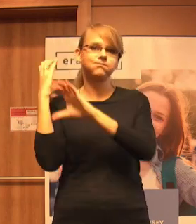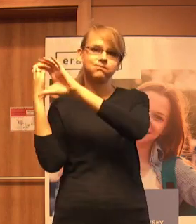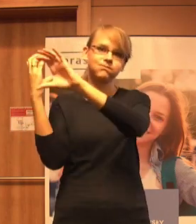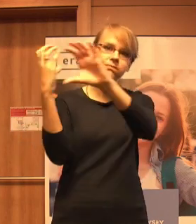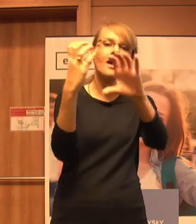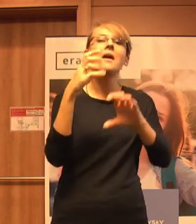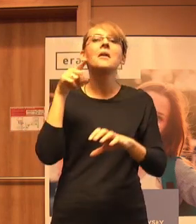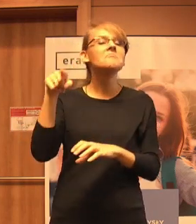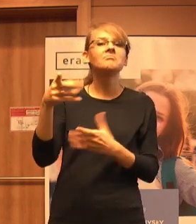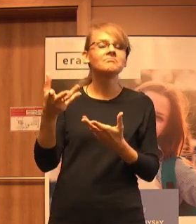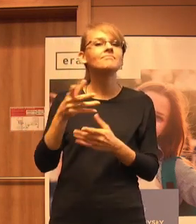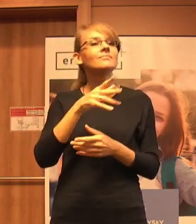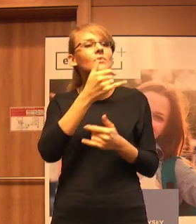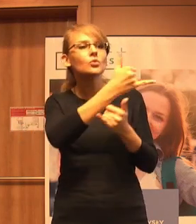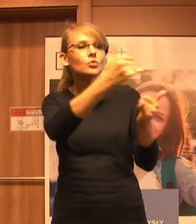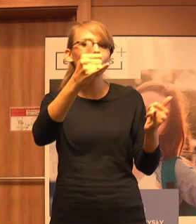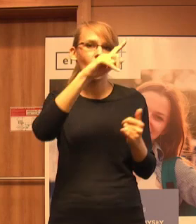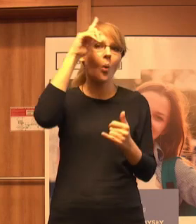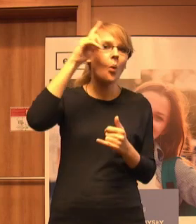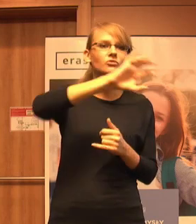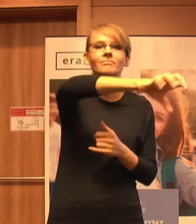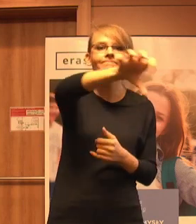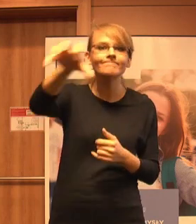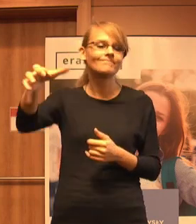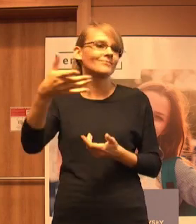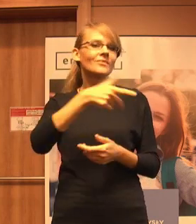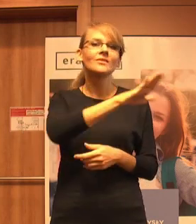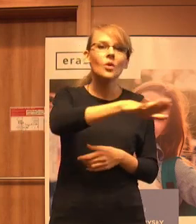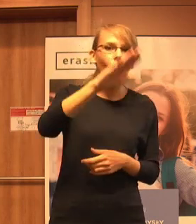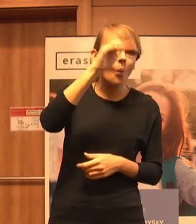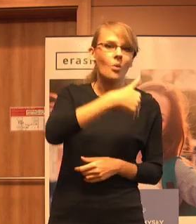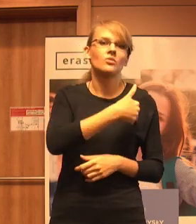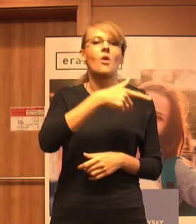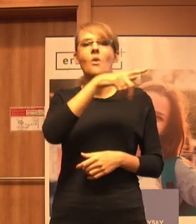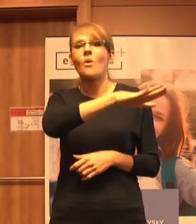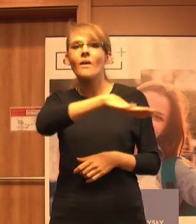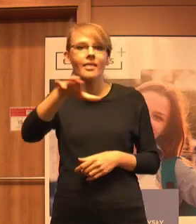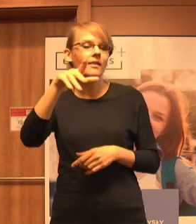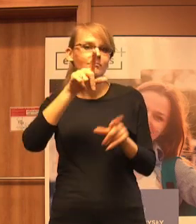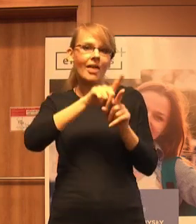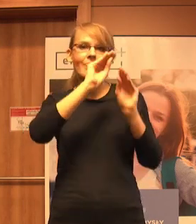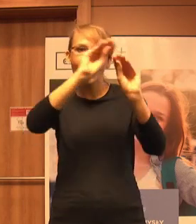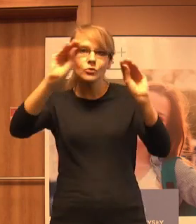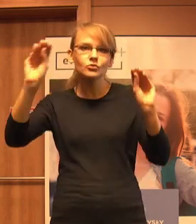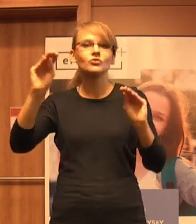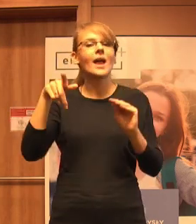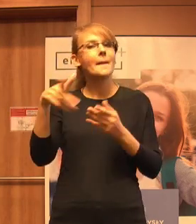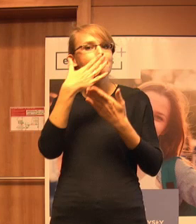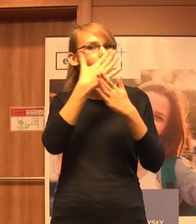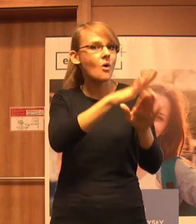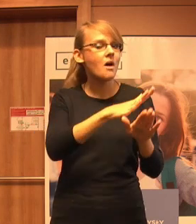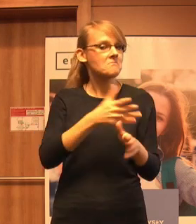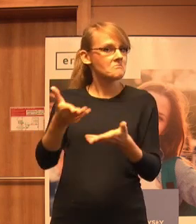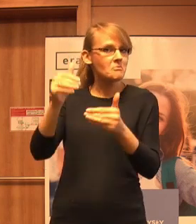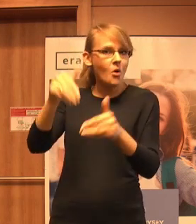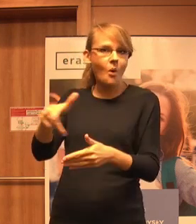różnym społecznościom lokalnym, uczniom, nauczycielom możliwości płynące z pozyskiwania